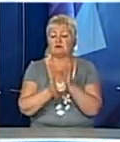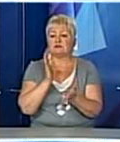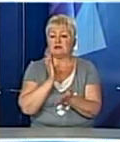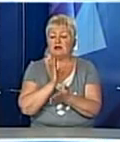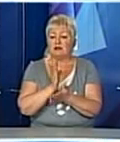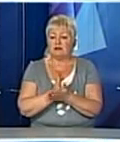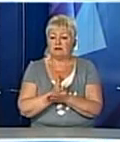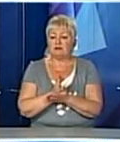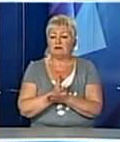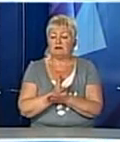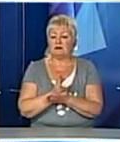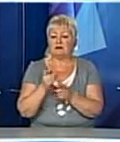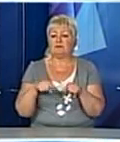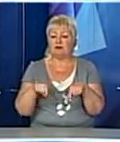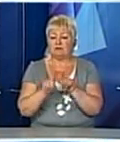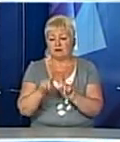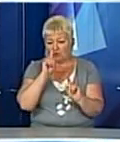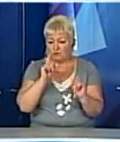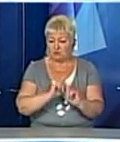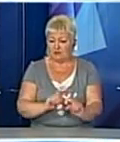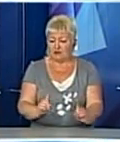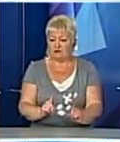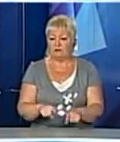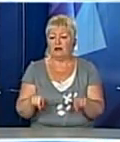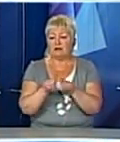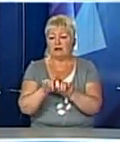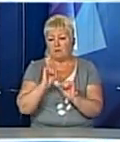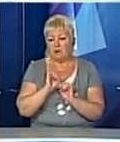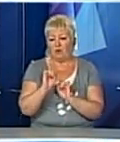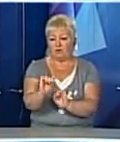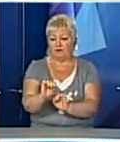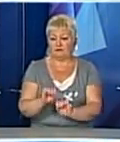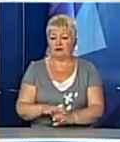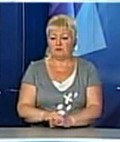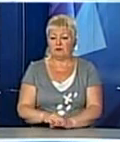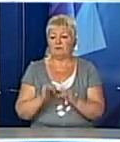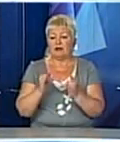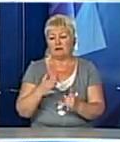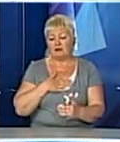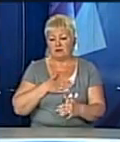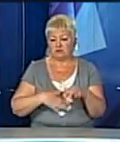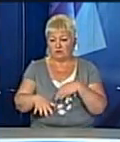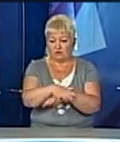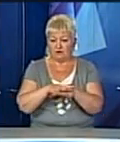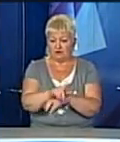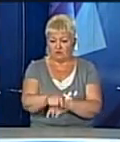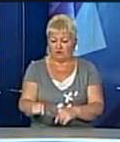церкви, є теж особливими такими покровителями для нашого народу.